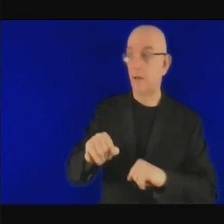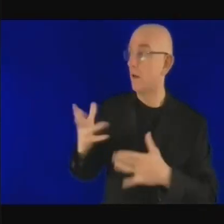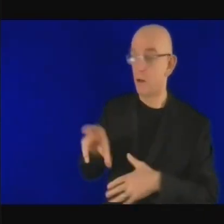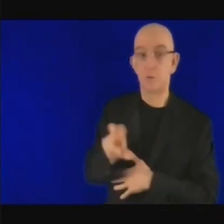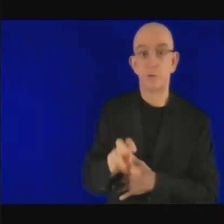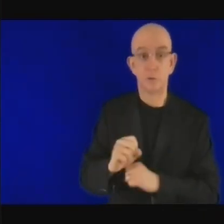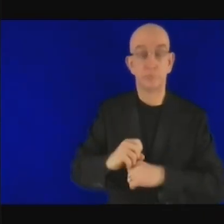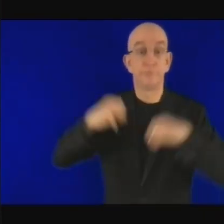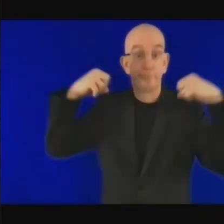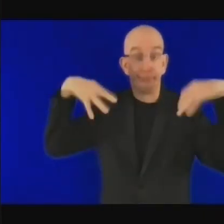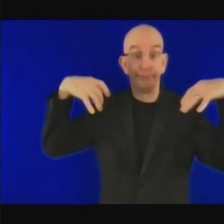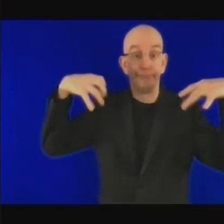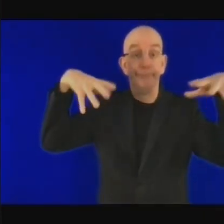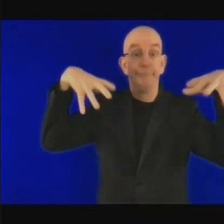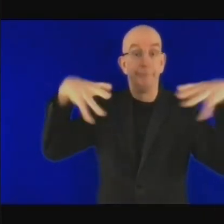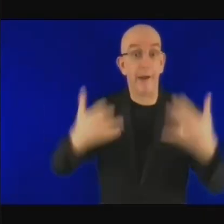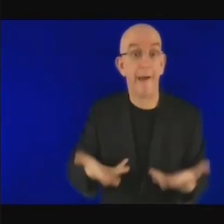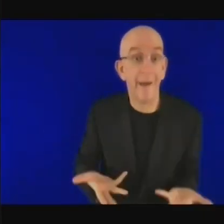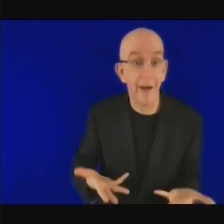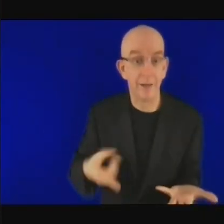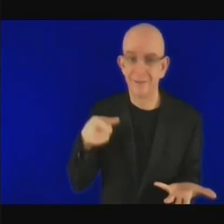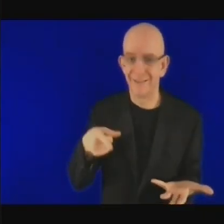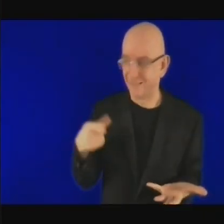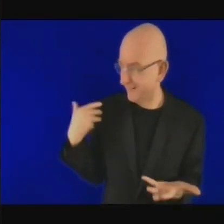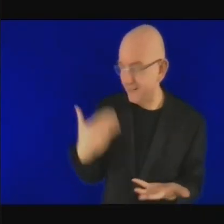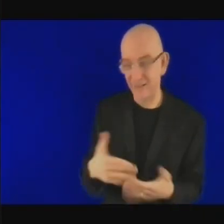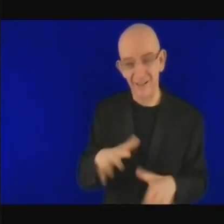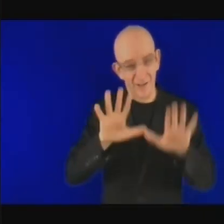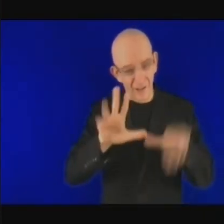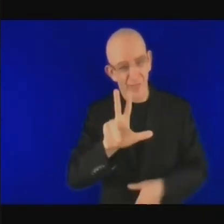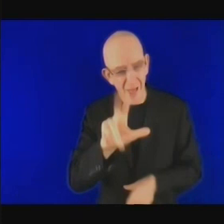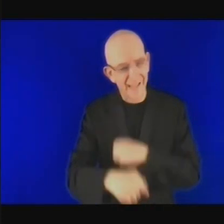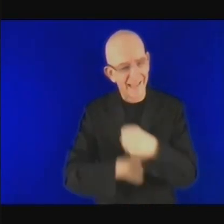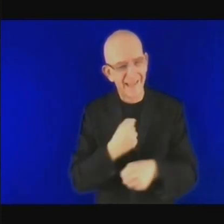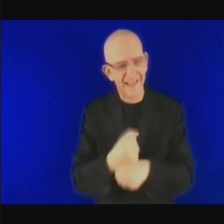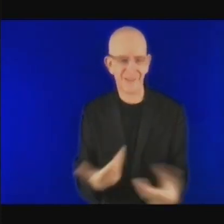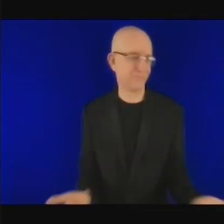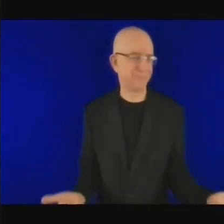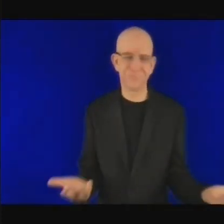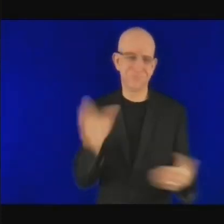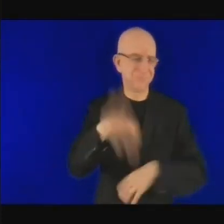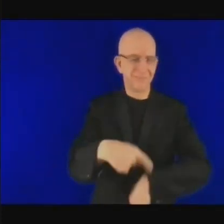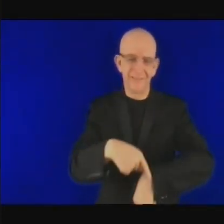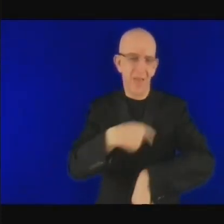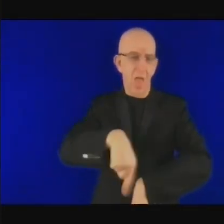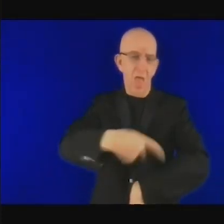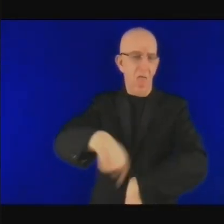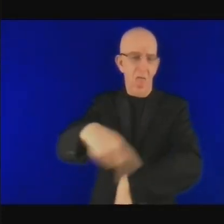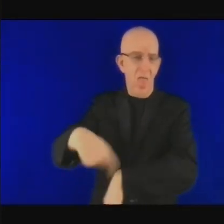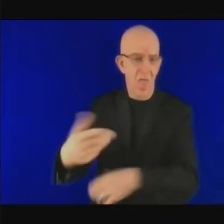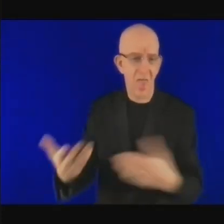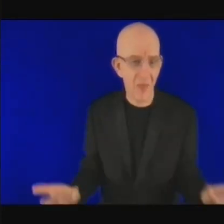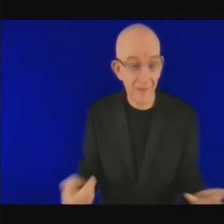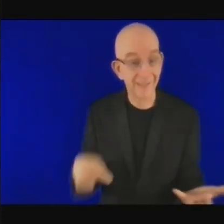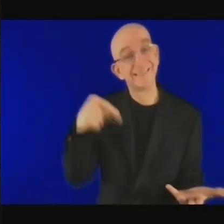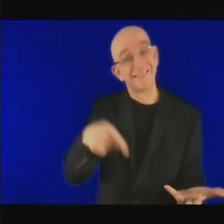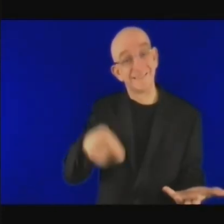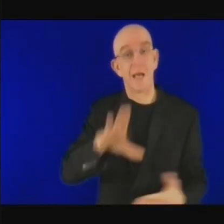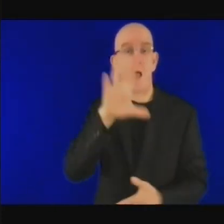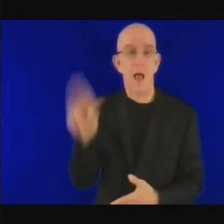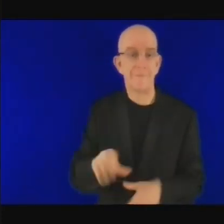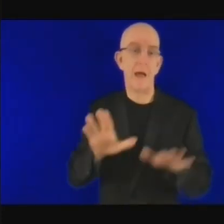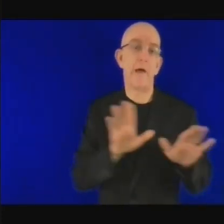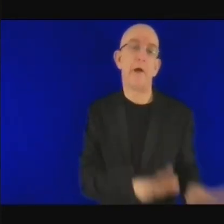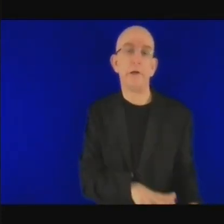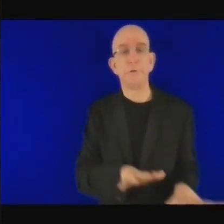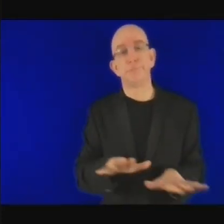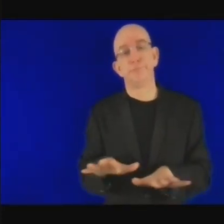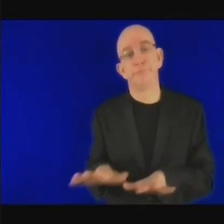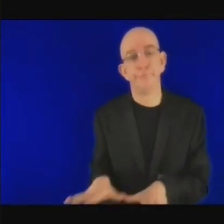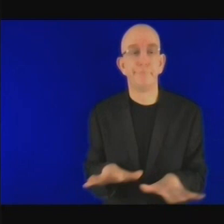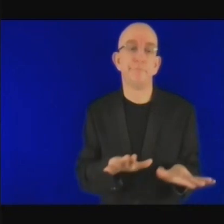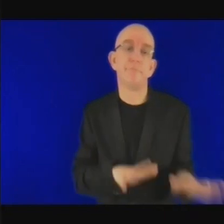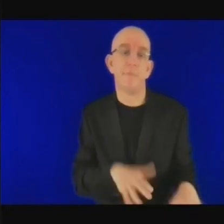'est